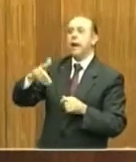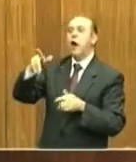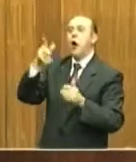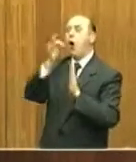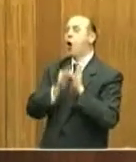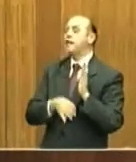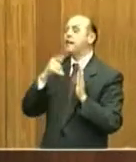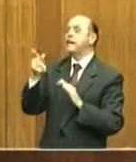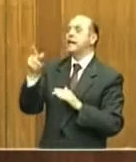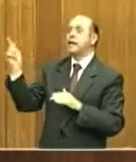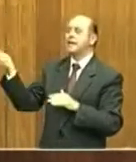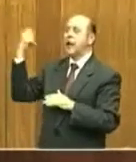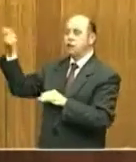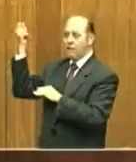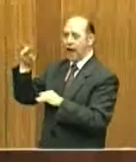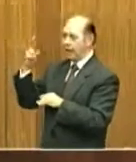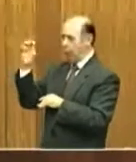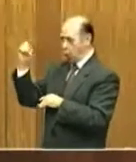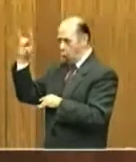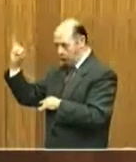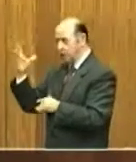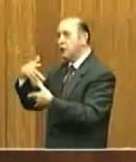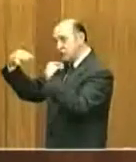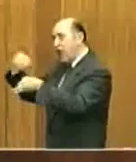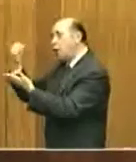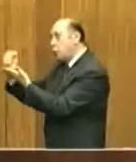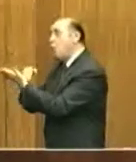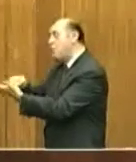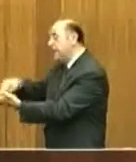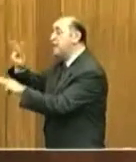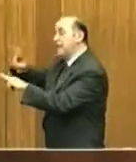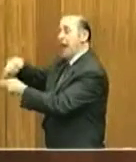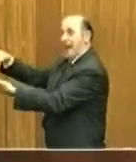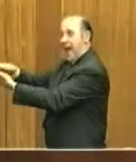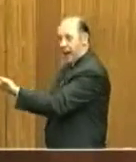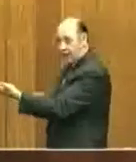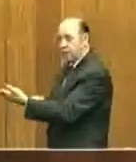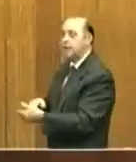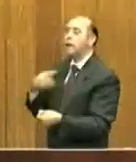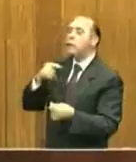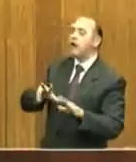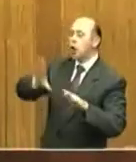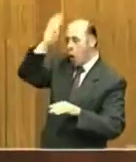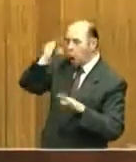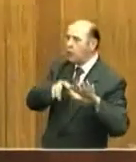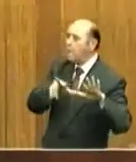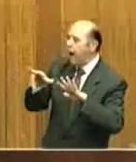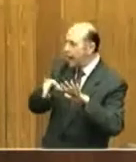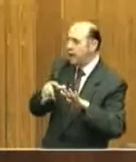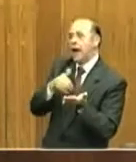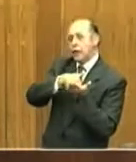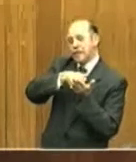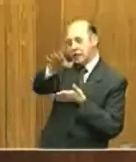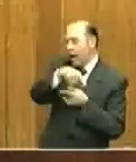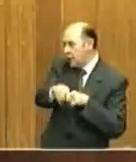redatti a Rodi intorno al 1500, si trovano allegati in italiano. Dopo che gli ottomani scacciarono l'ordine da Rodi, i cavalieri si